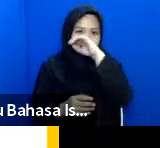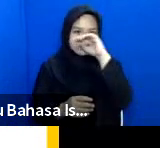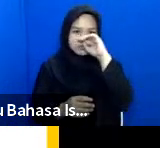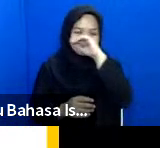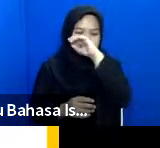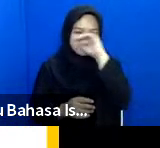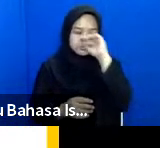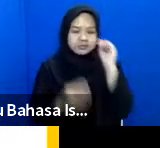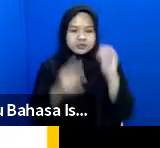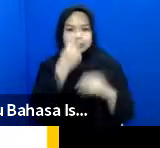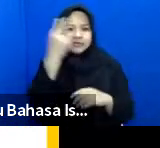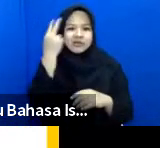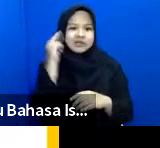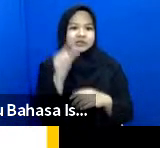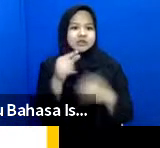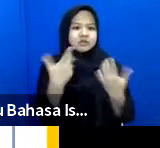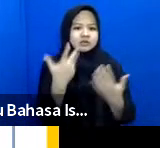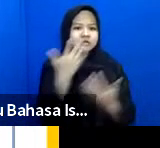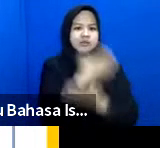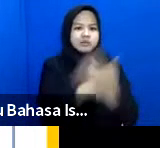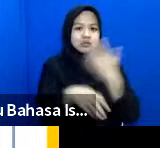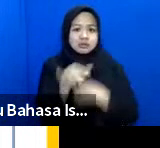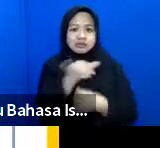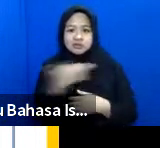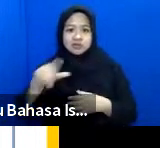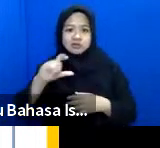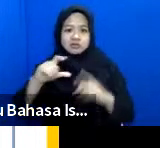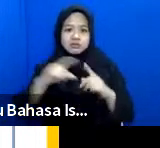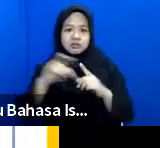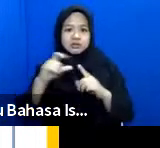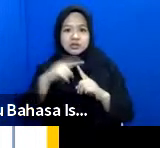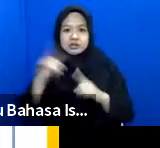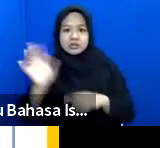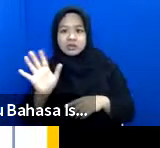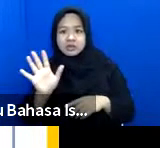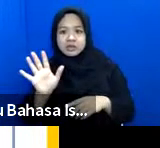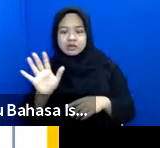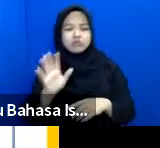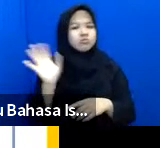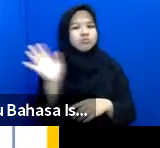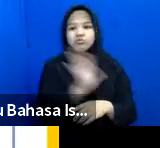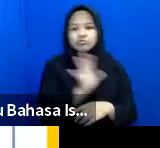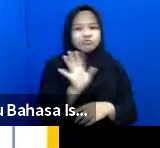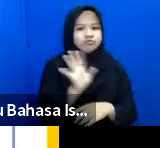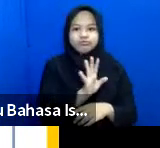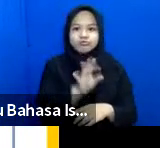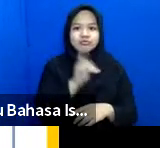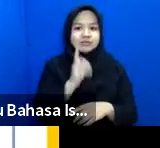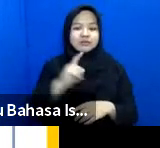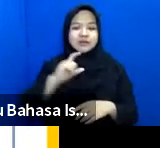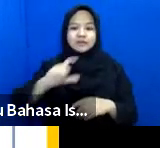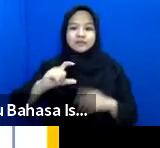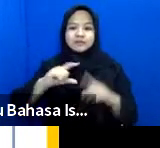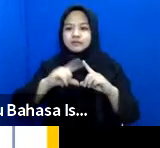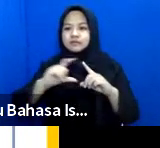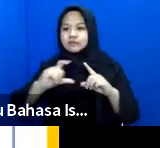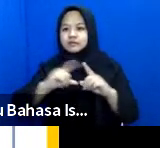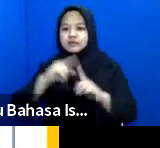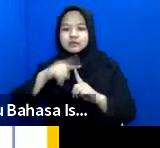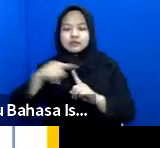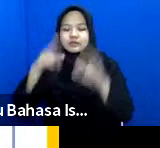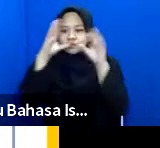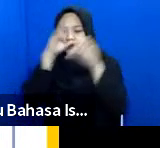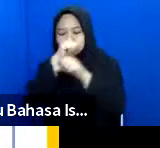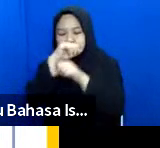berefleksi sedikit apakah disabilitas sama dengan cacat jawabannya tidak karena cacat ini berfokus pada